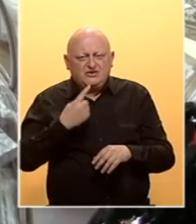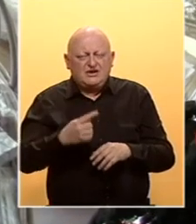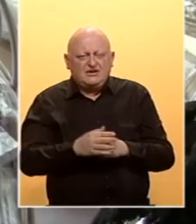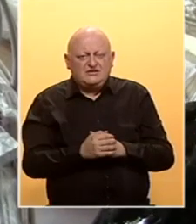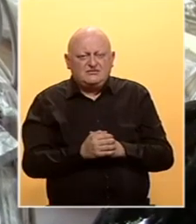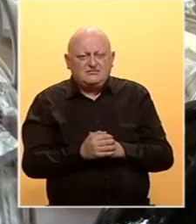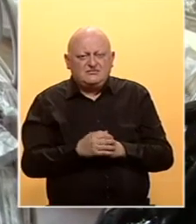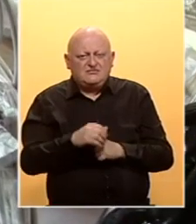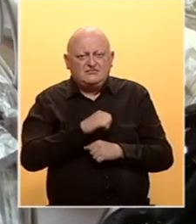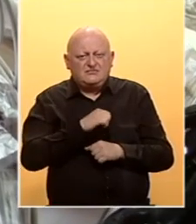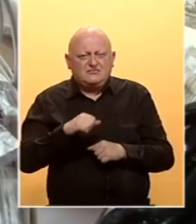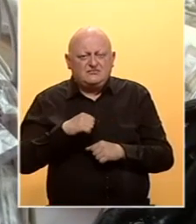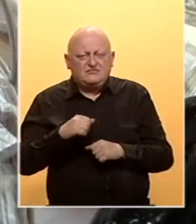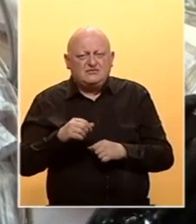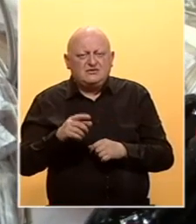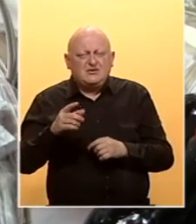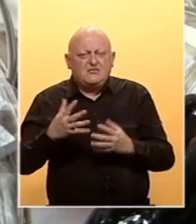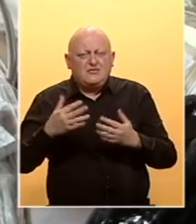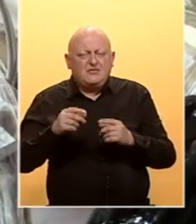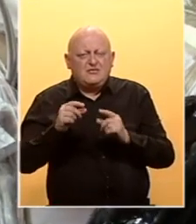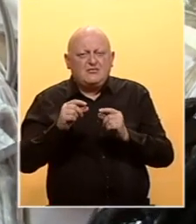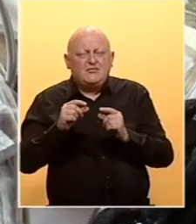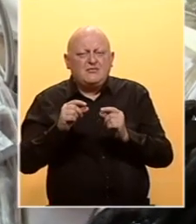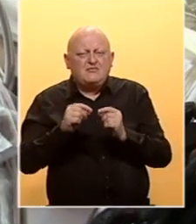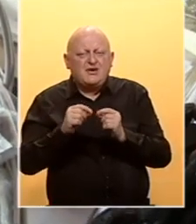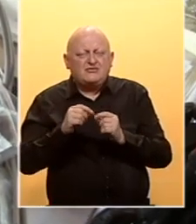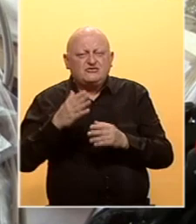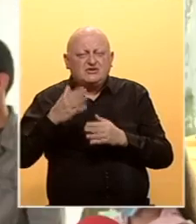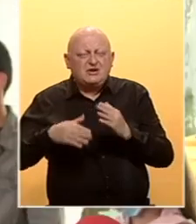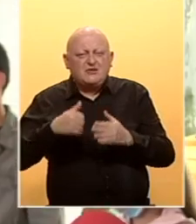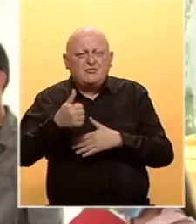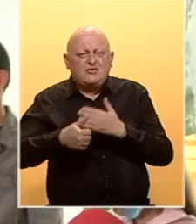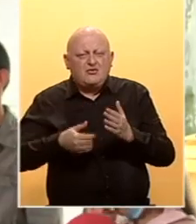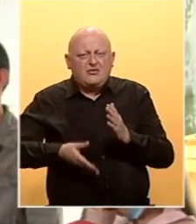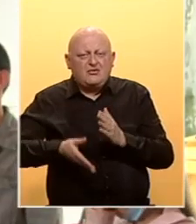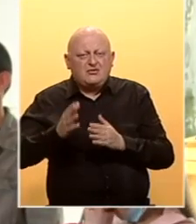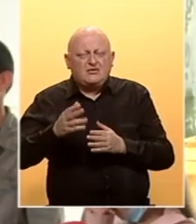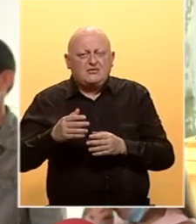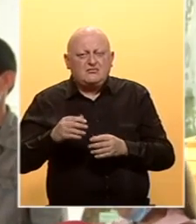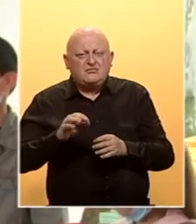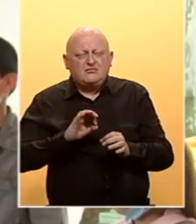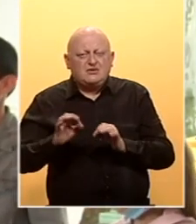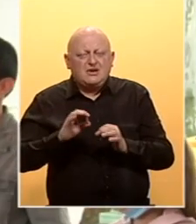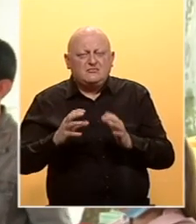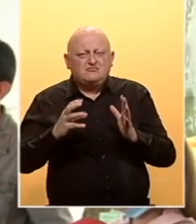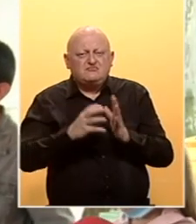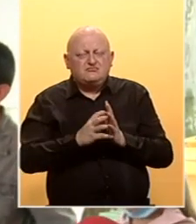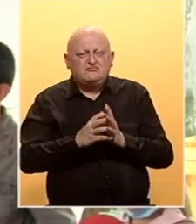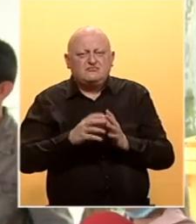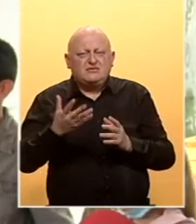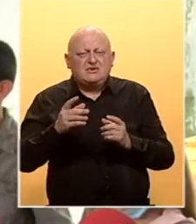samu papriku z Berkovića koju ćemo mi negdje već krajem ove godine krenuti i da brendiramo gdje je na